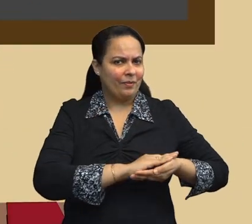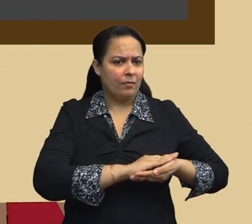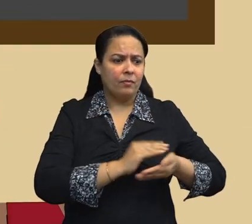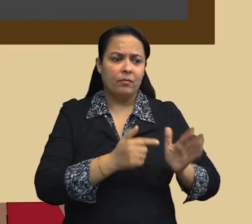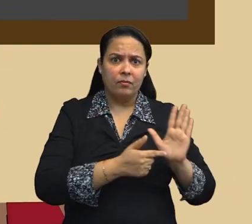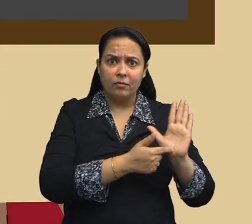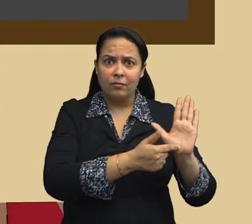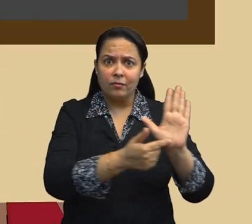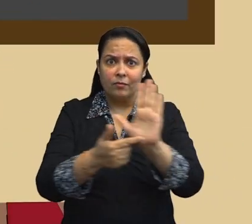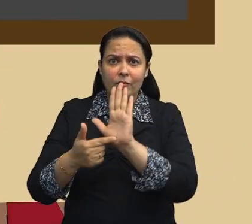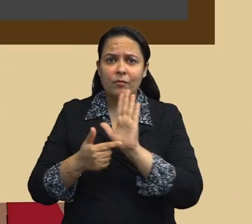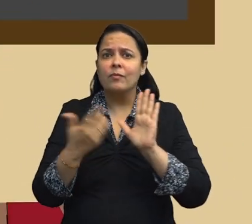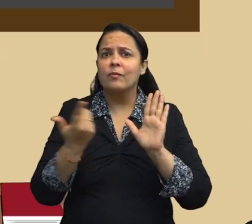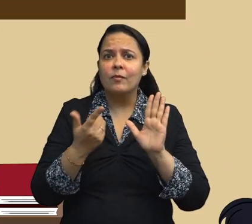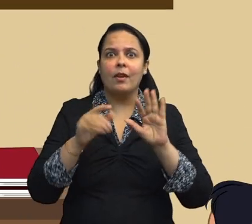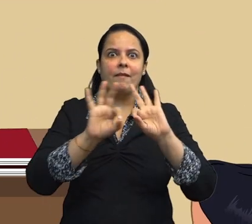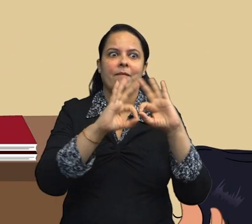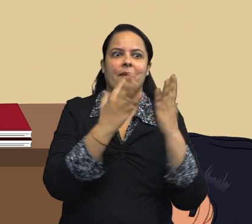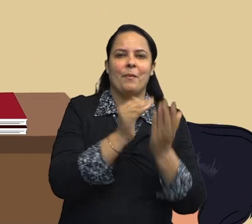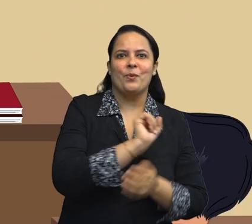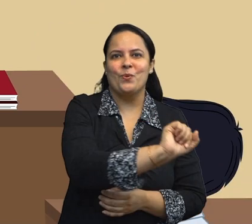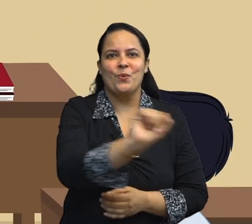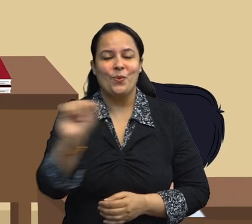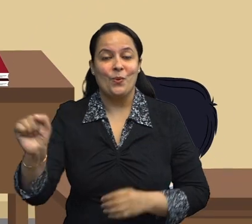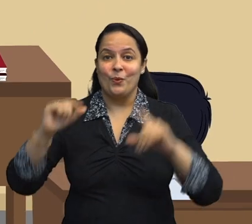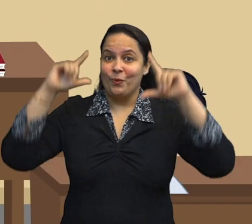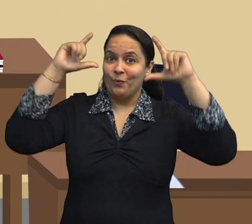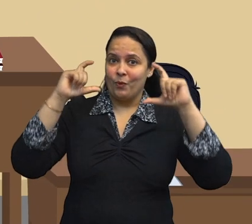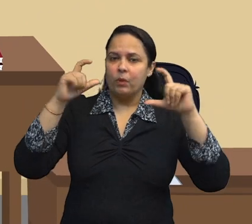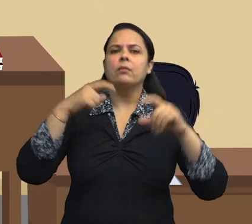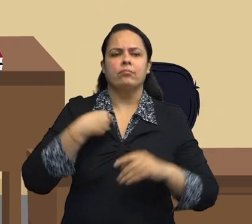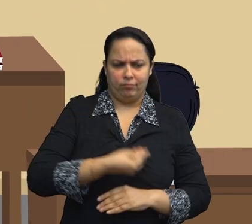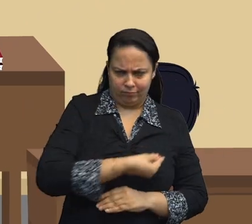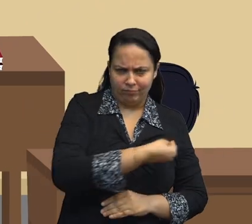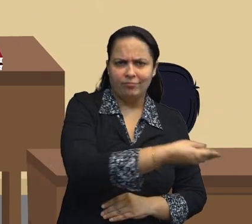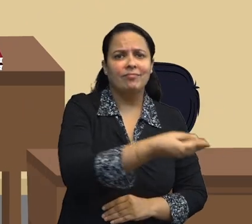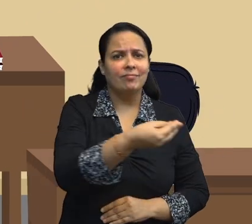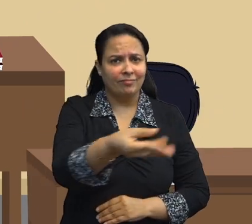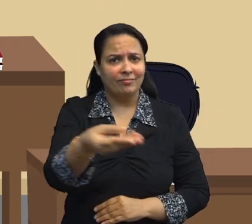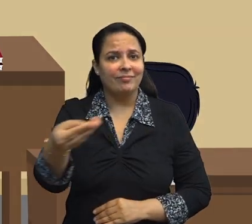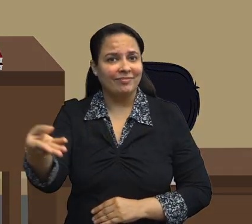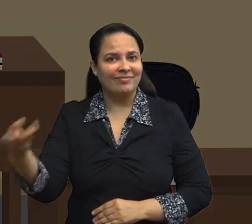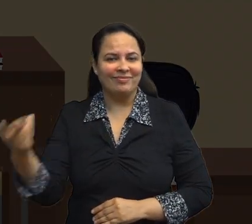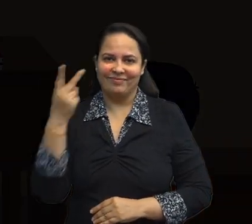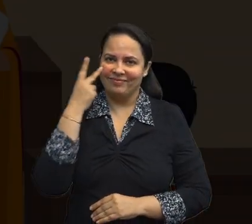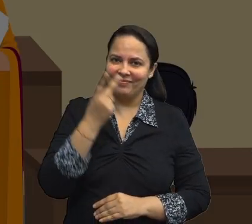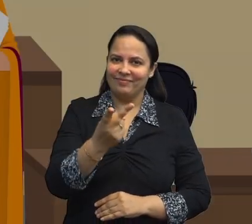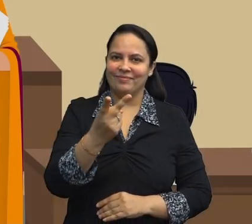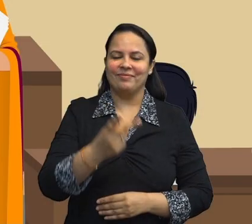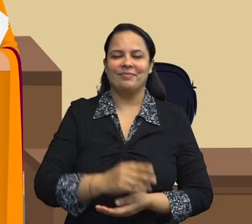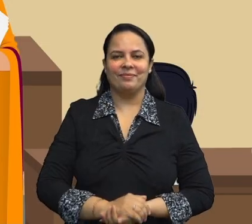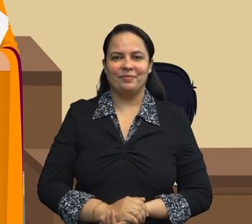आप सभी की फैमिली फोटो अब मैं ये सभी आप सभको देती हूँ